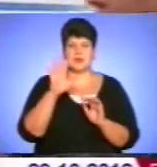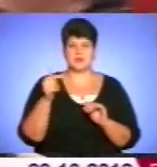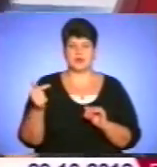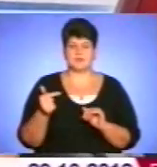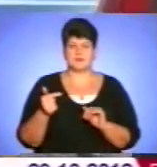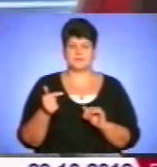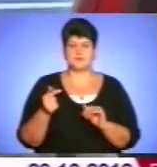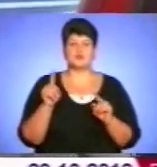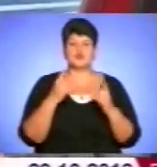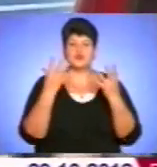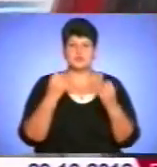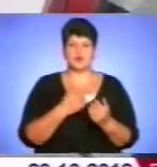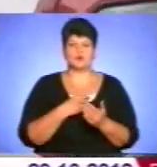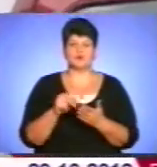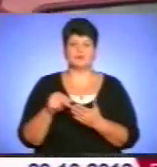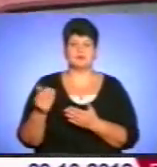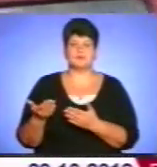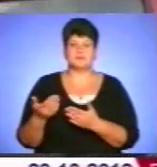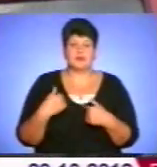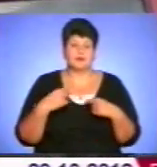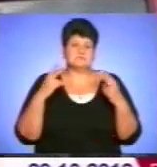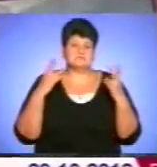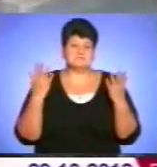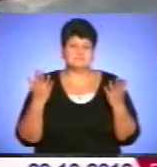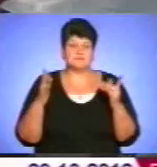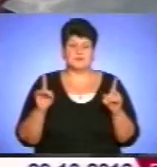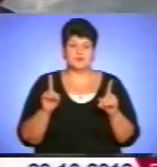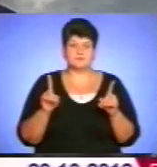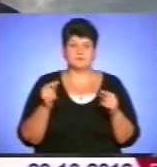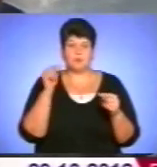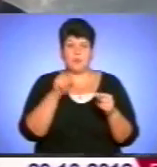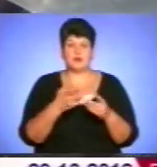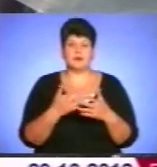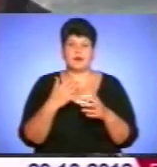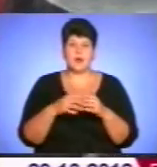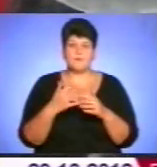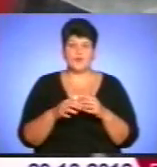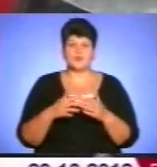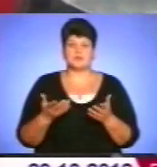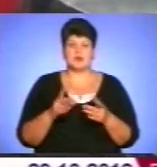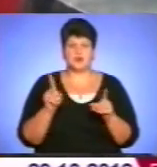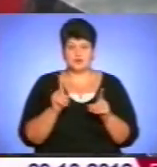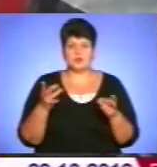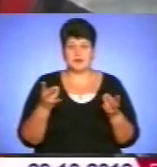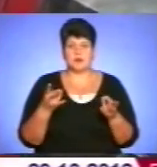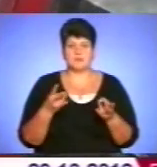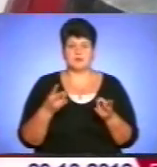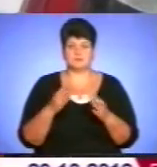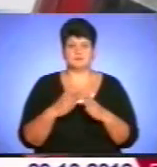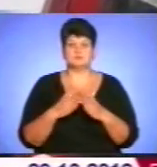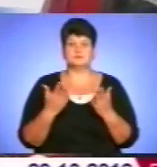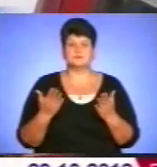Що ще збираєтеся купляти? Ну, я знаю, що ще, що попали, капуста, все, що потрібно для господарства.